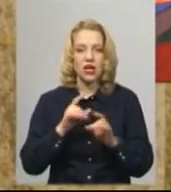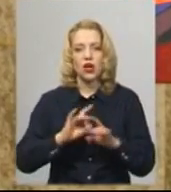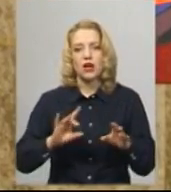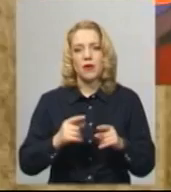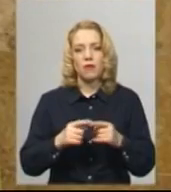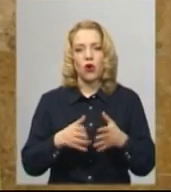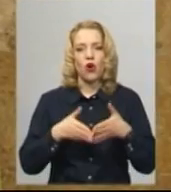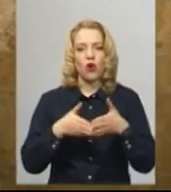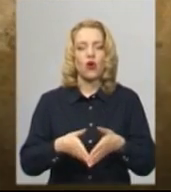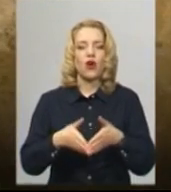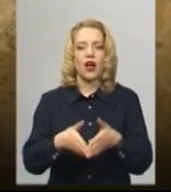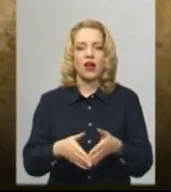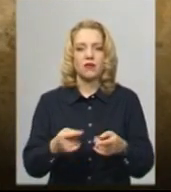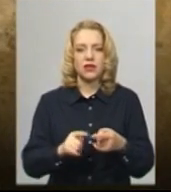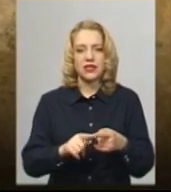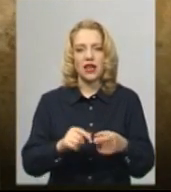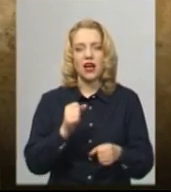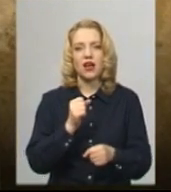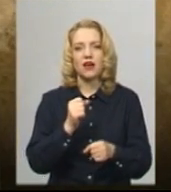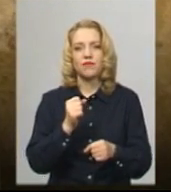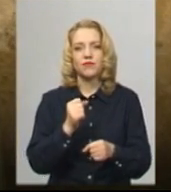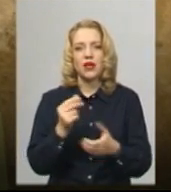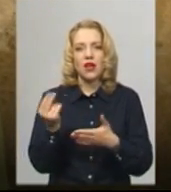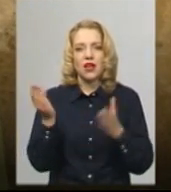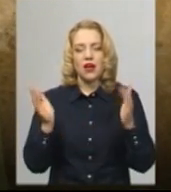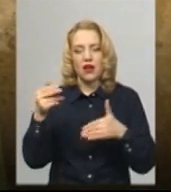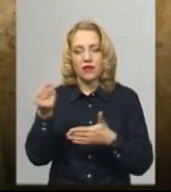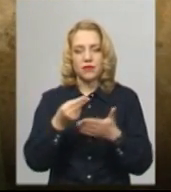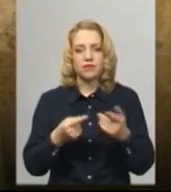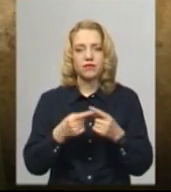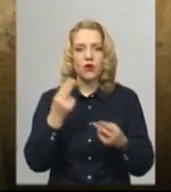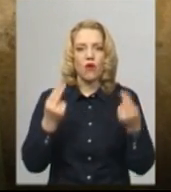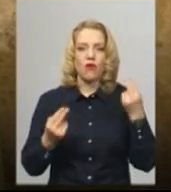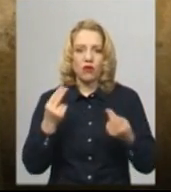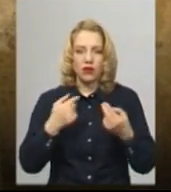кораблик. Вона досить цікава і складна по кольору. Це техніка декоративний живопис.